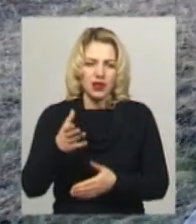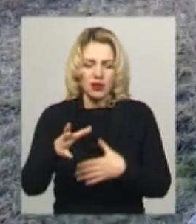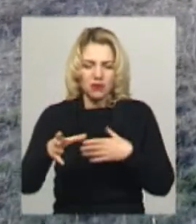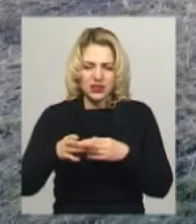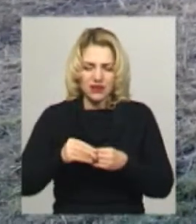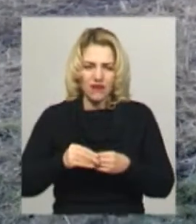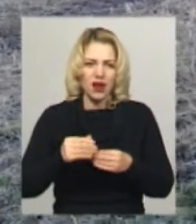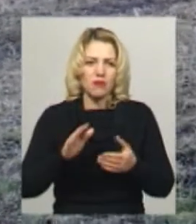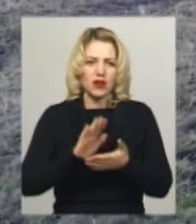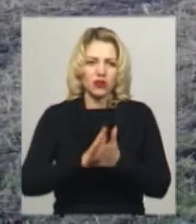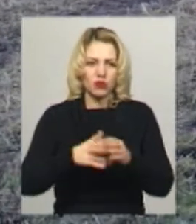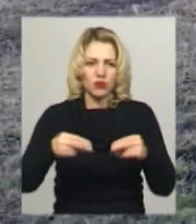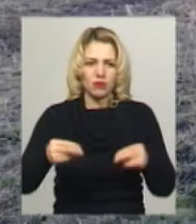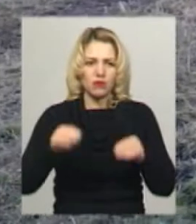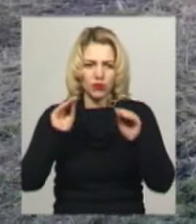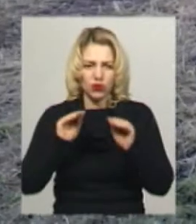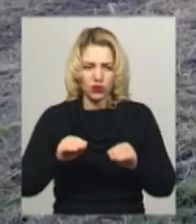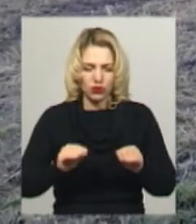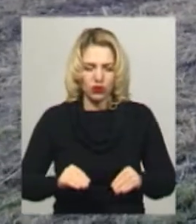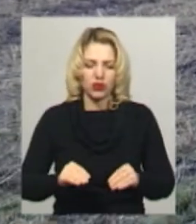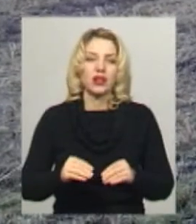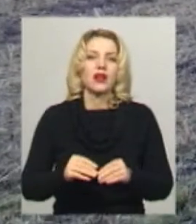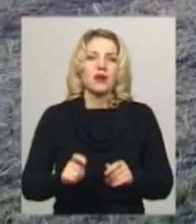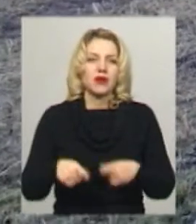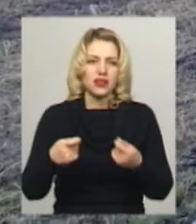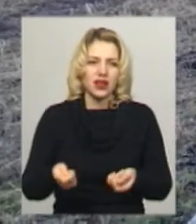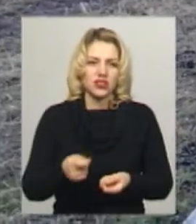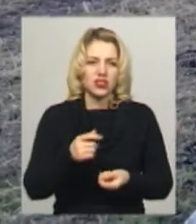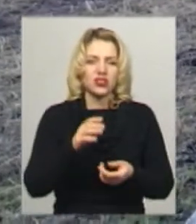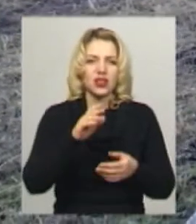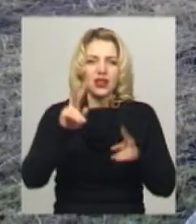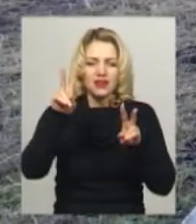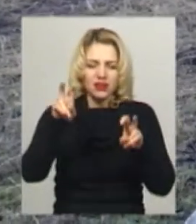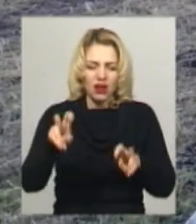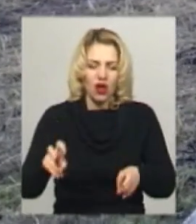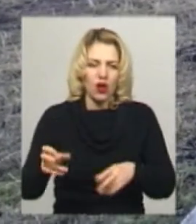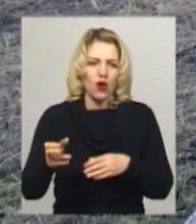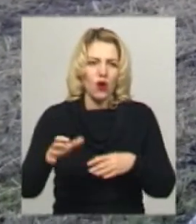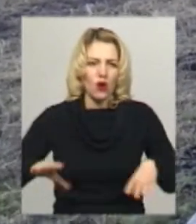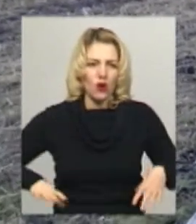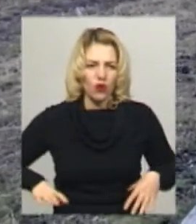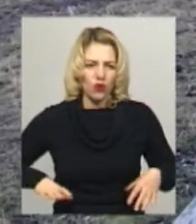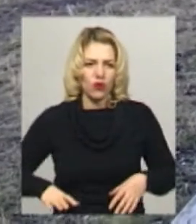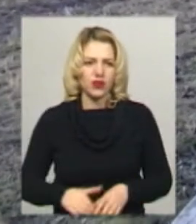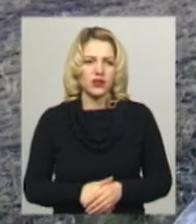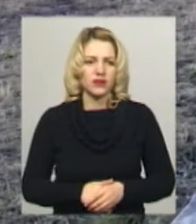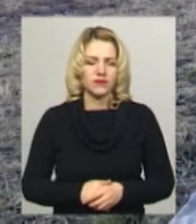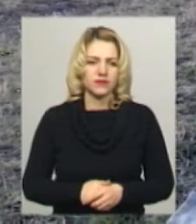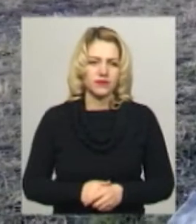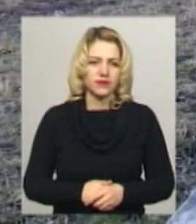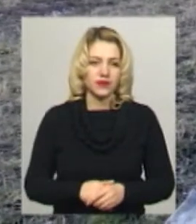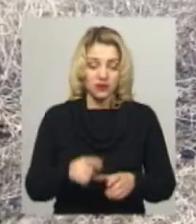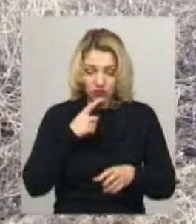протокол передачі. Астри, Арбата, Карата, Аріеля, Севса, Ахилеса.